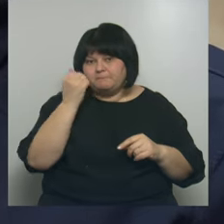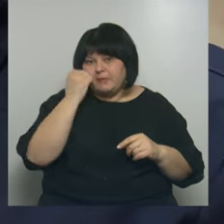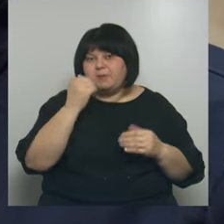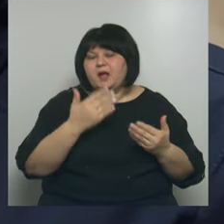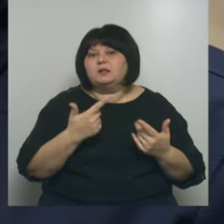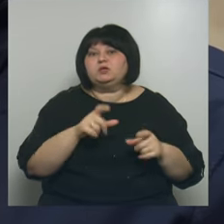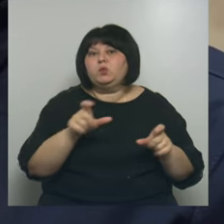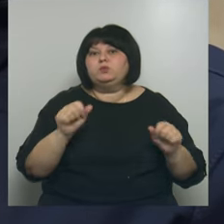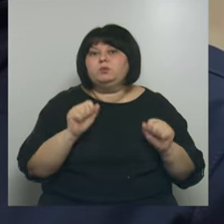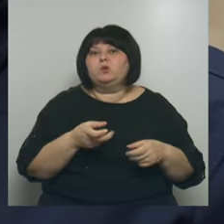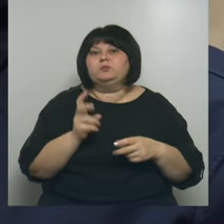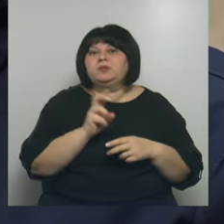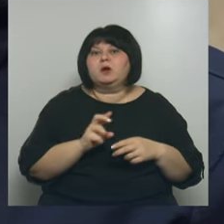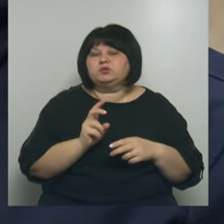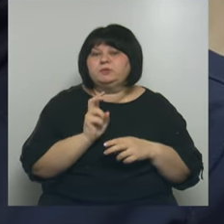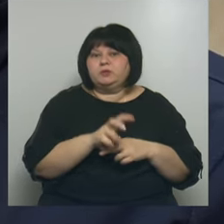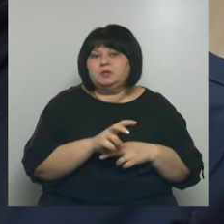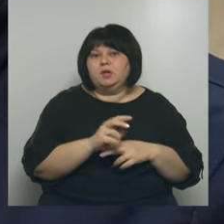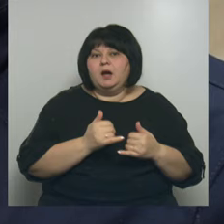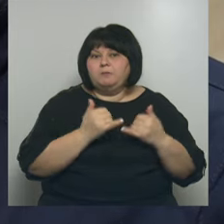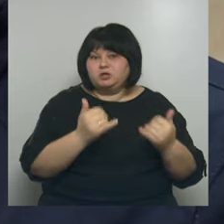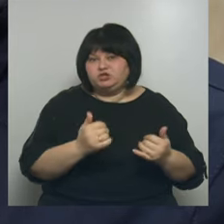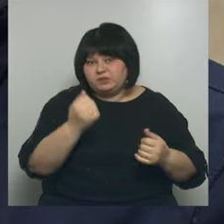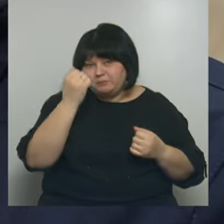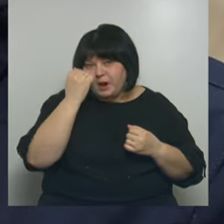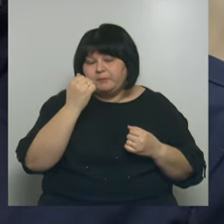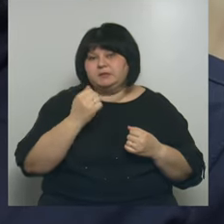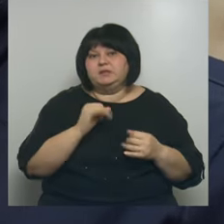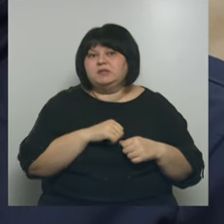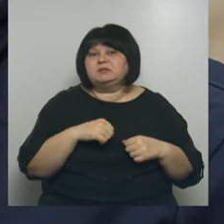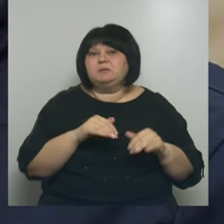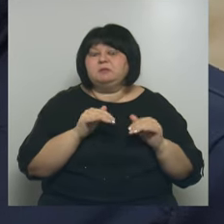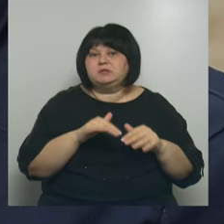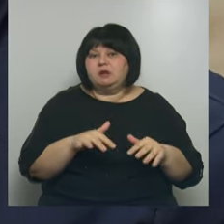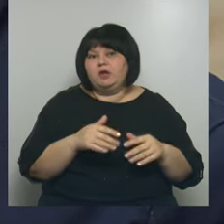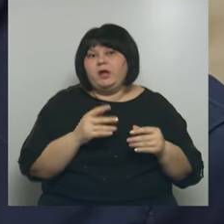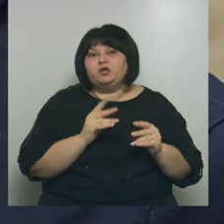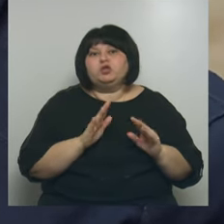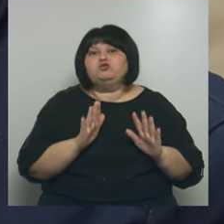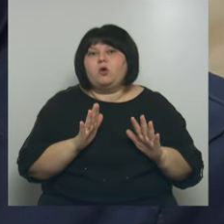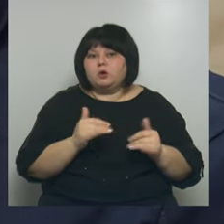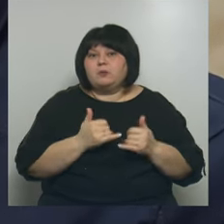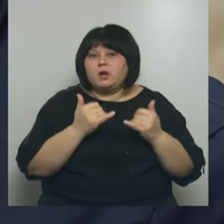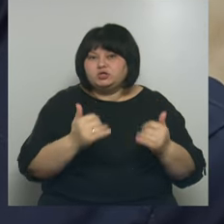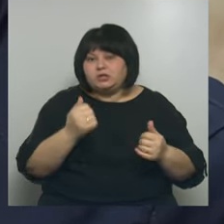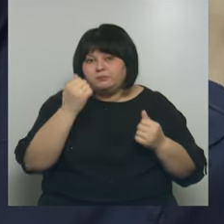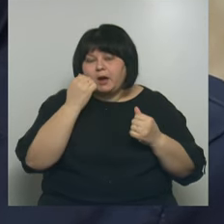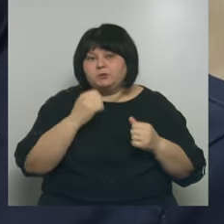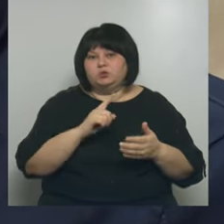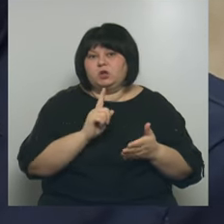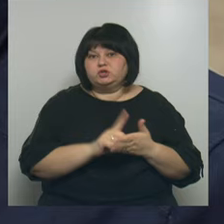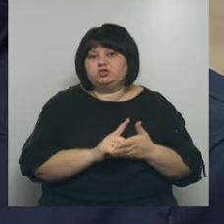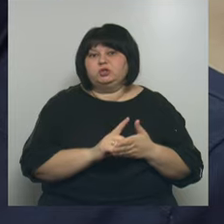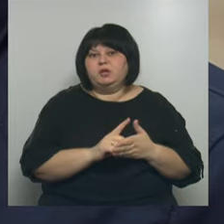и почтить память. И на самом деле, не только почтить память, оно не только должно говорить